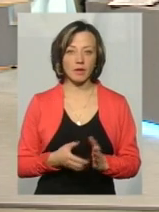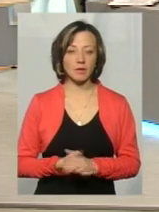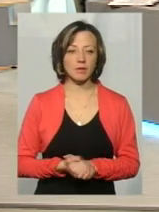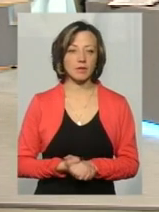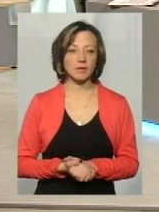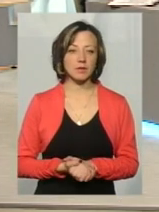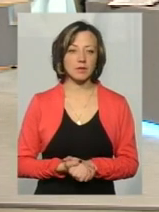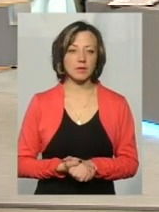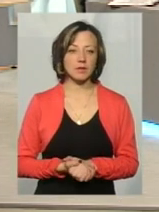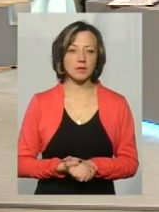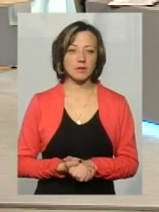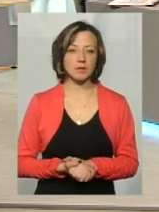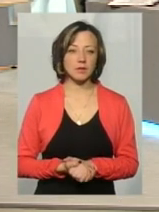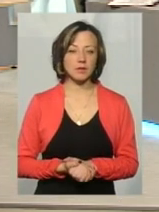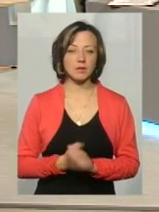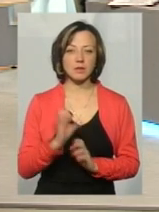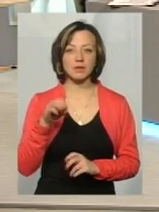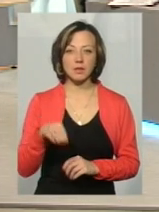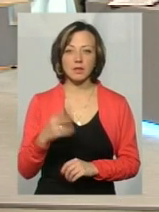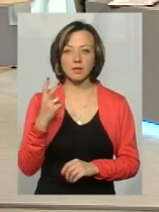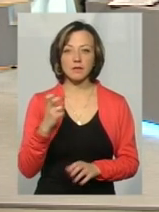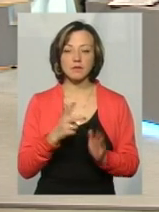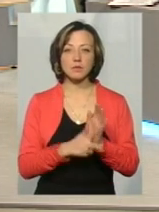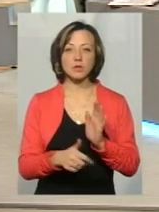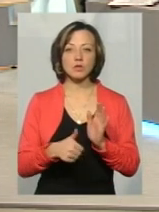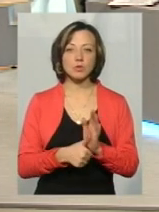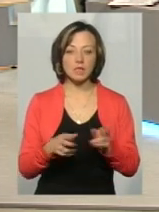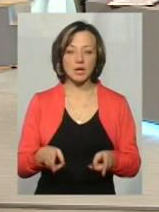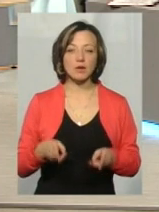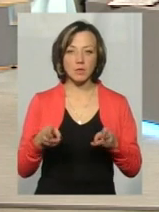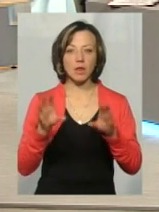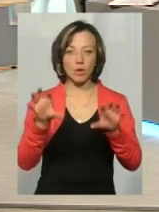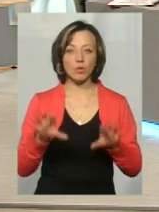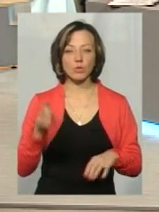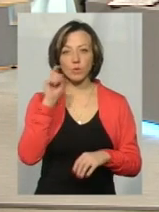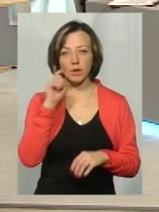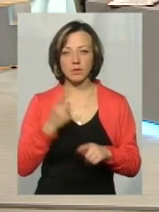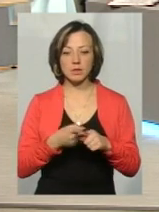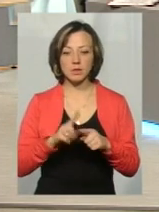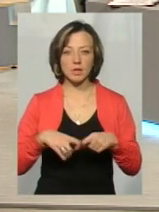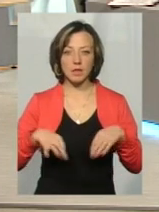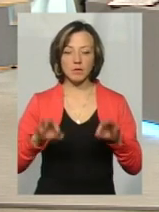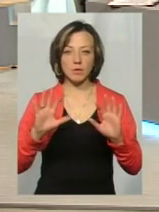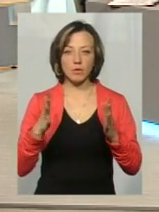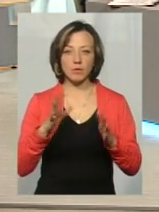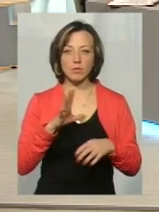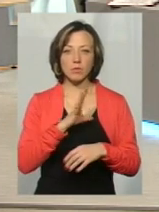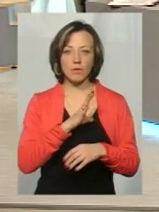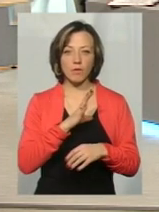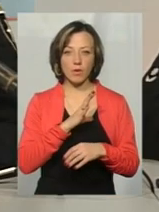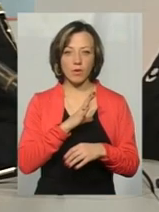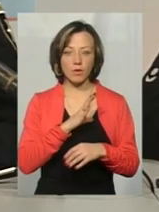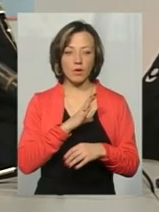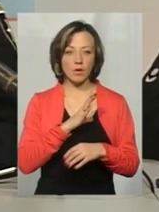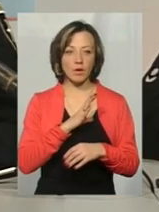надати в такому плані, що стаття 286 Кримінального кодексу України, по якій в даній ДТП був поставлений автомобіль